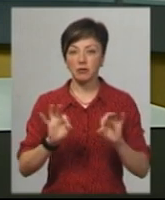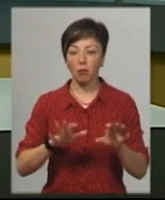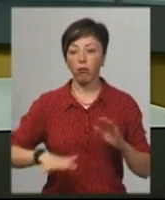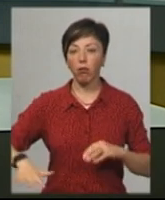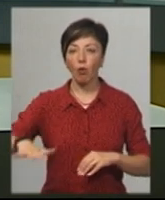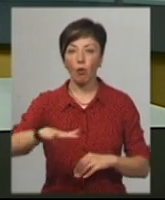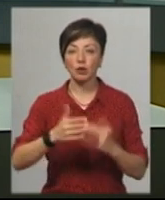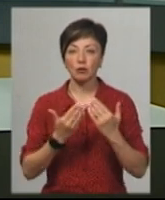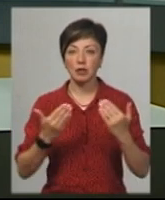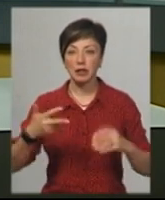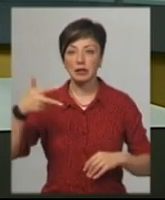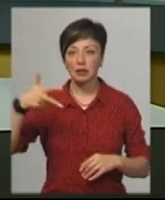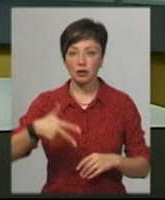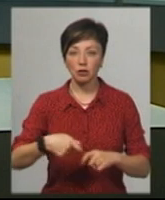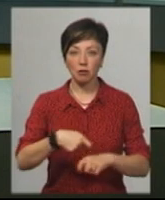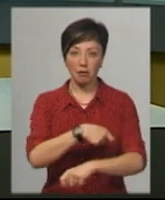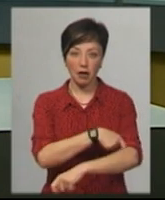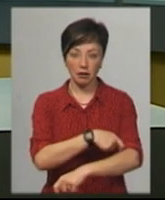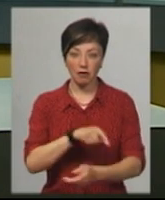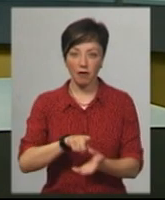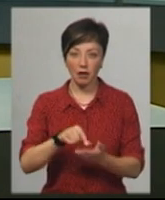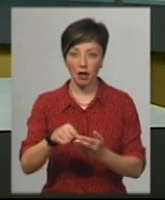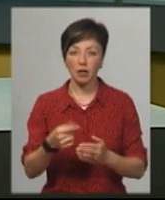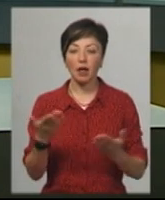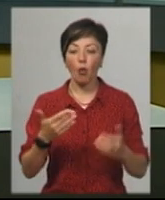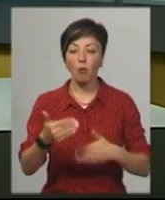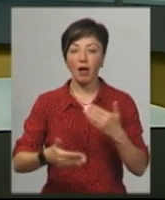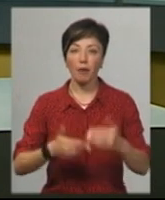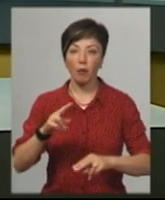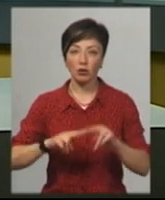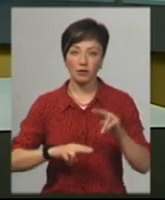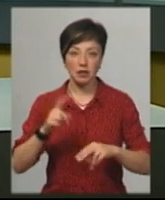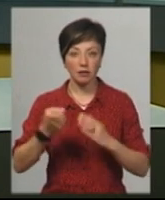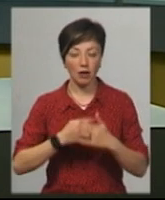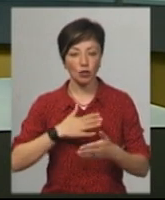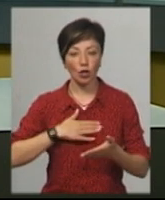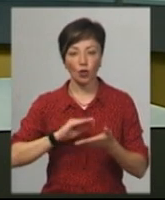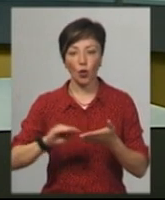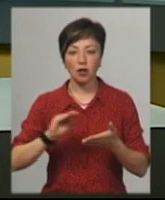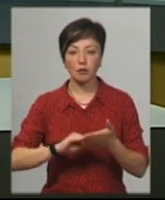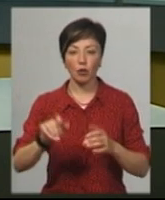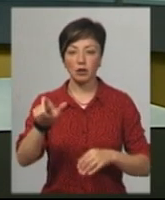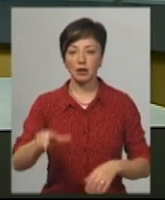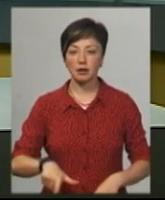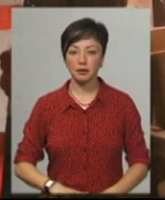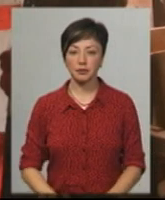площа музею близько трьох тисяч метрів квадратних, на якому етапі будівництво дізнавалась Анастасія Збродова.